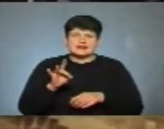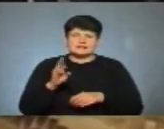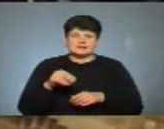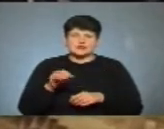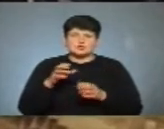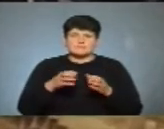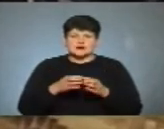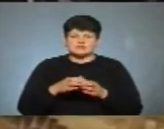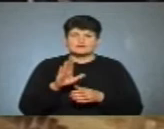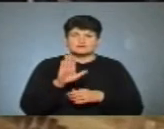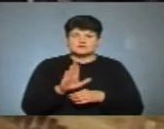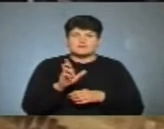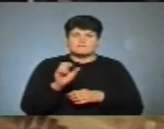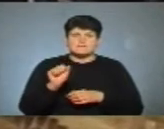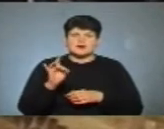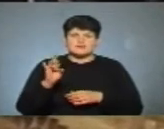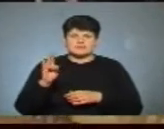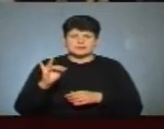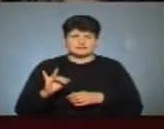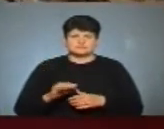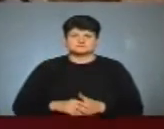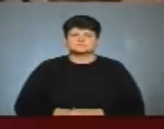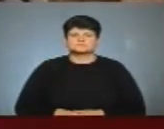саме Володимира Барни. Богдану.